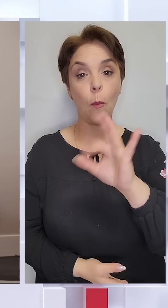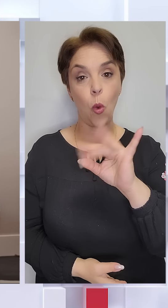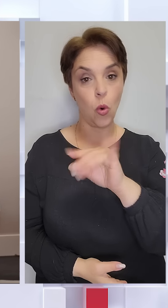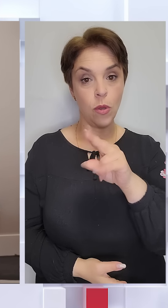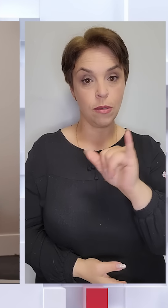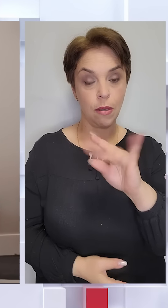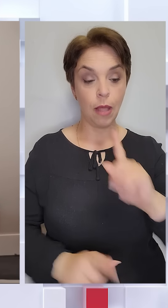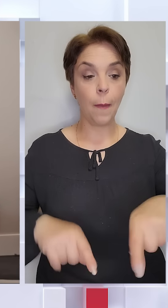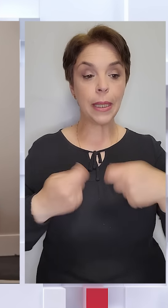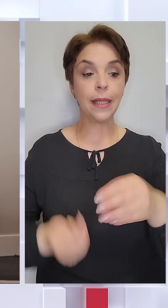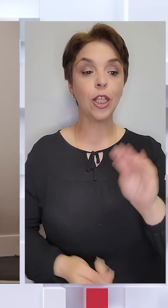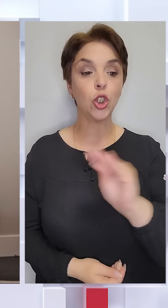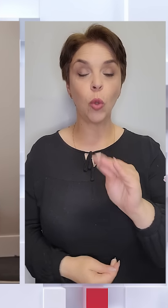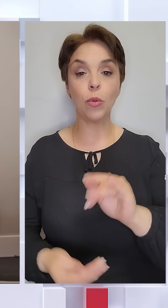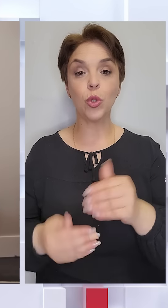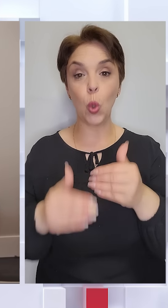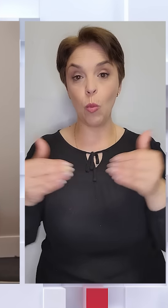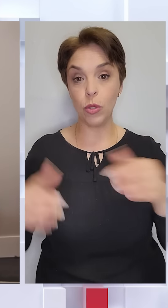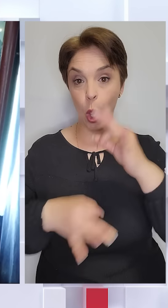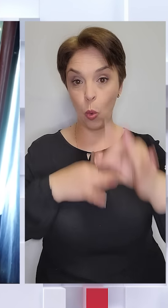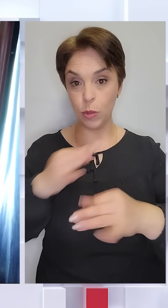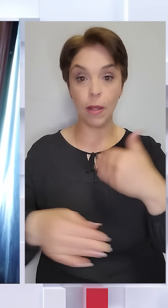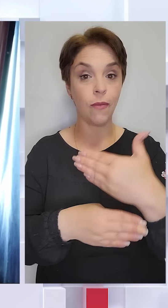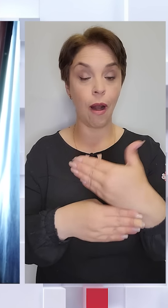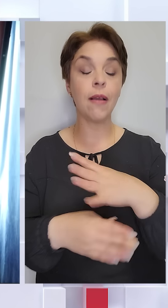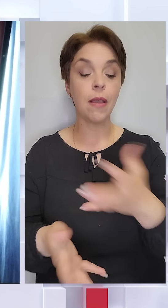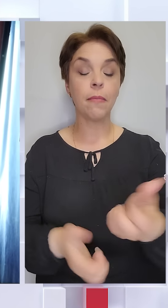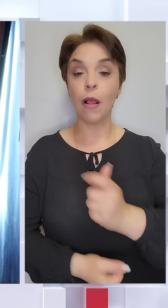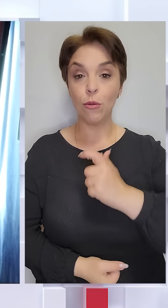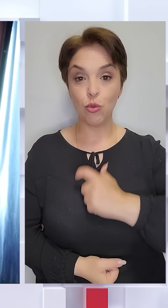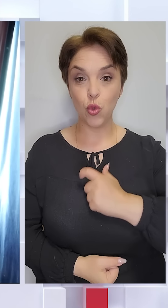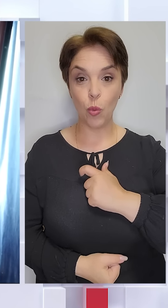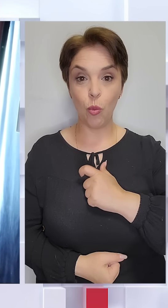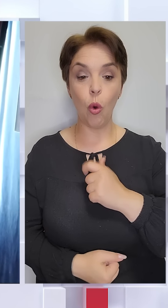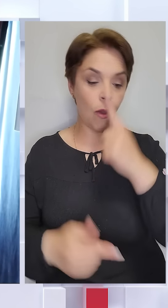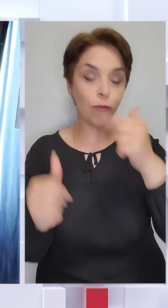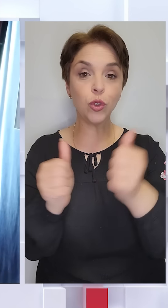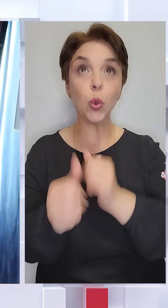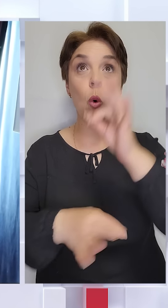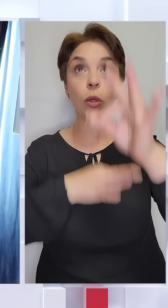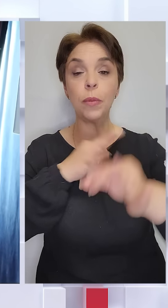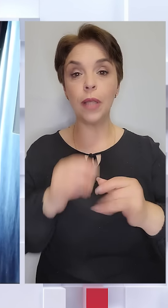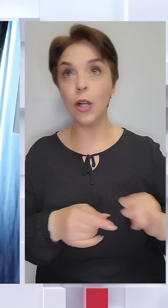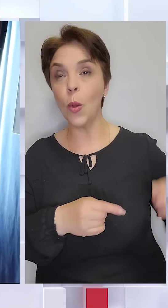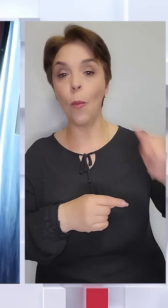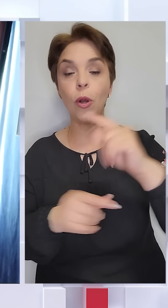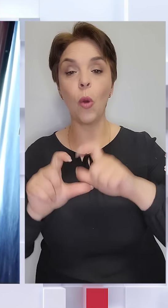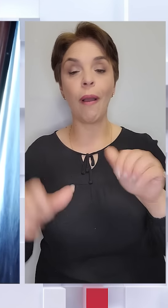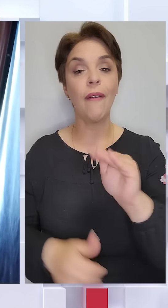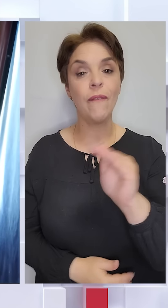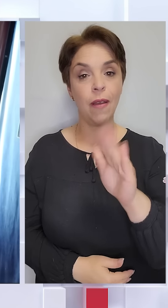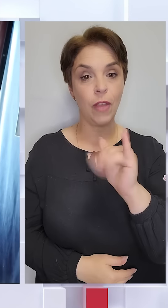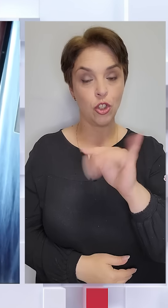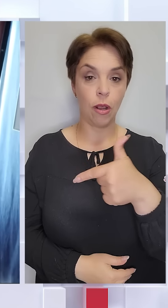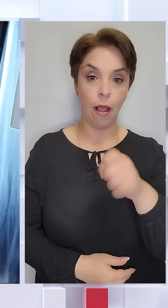передала Житомирському музею космонавтики стяг, який брала із собою в суборбітальний політ компанії Virgin Galactic.